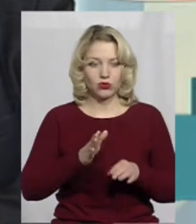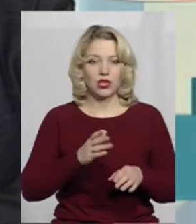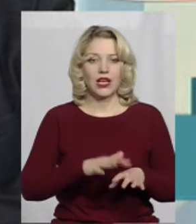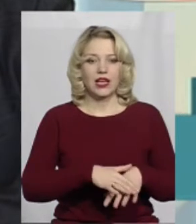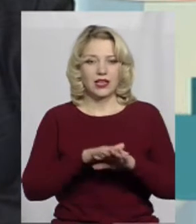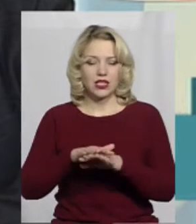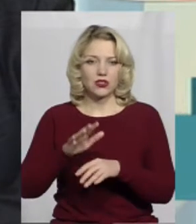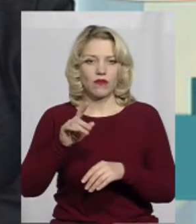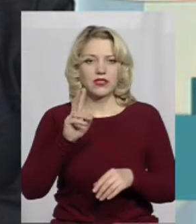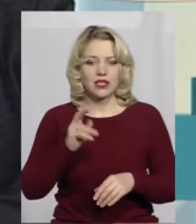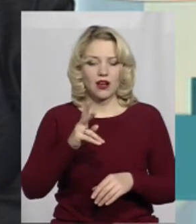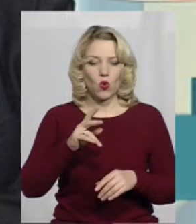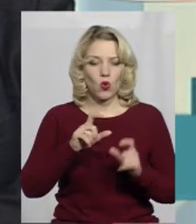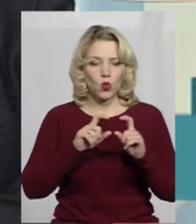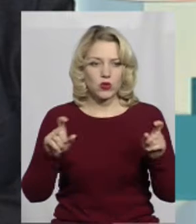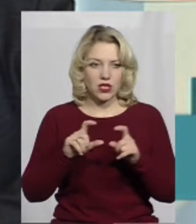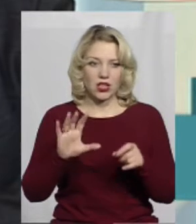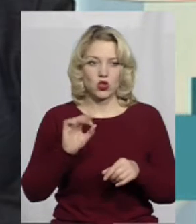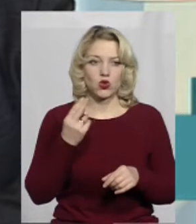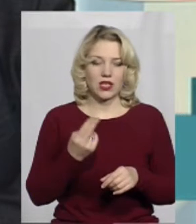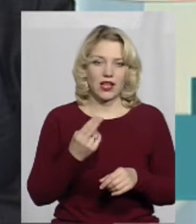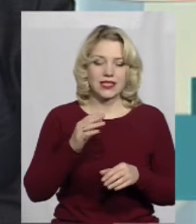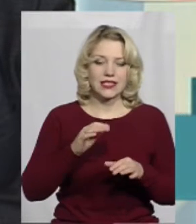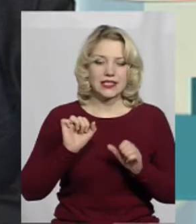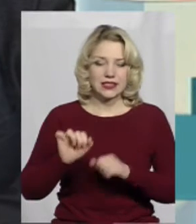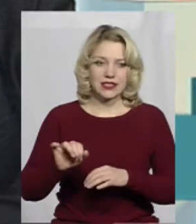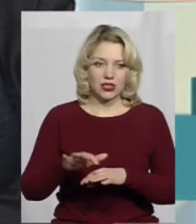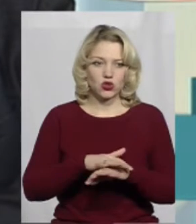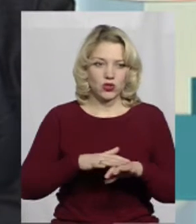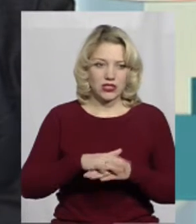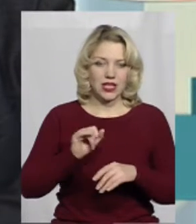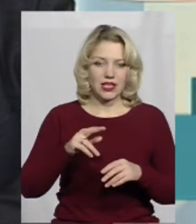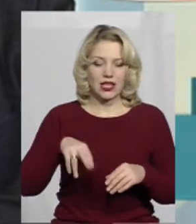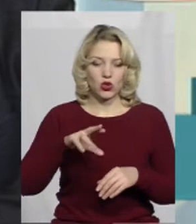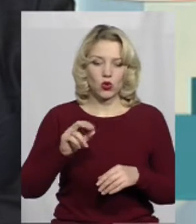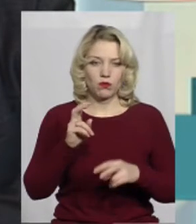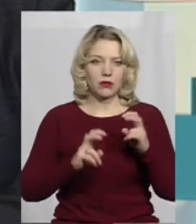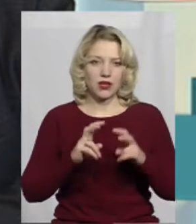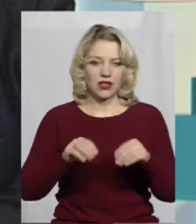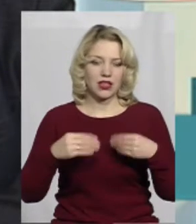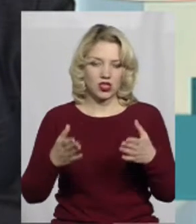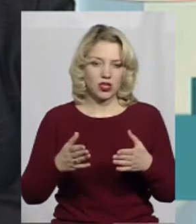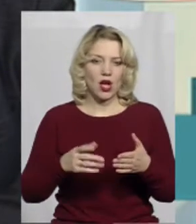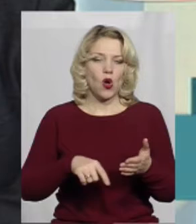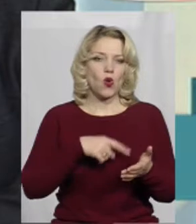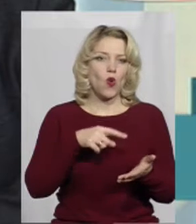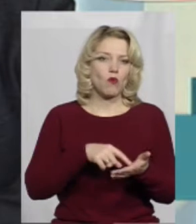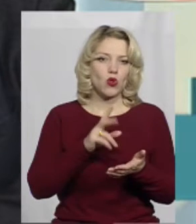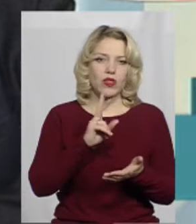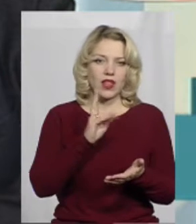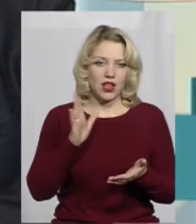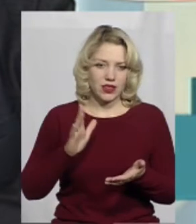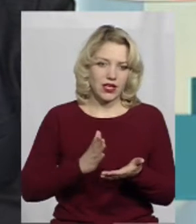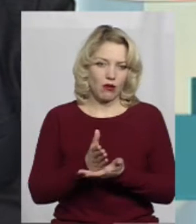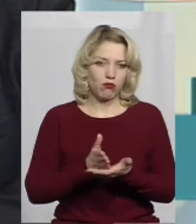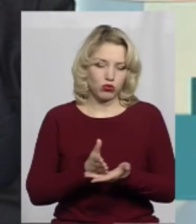як до установ соціального захисту населення, так і, власне, до підприємств, надавачів комунальних послуг, для того, щоб